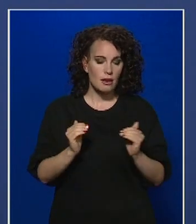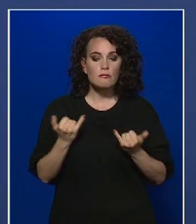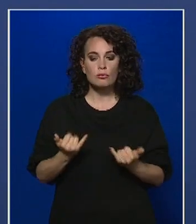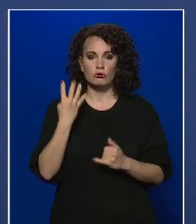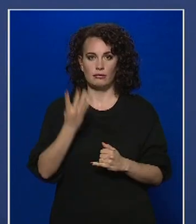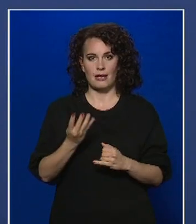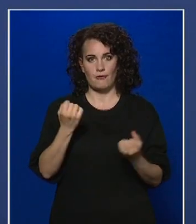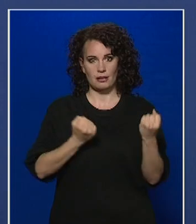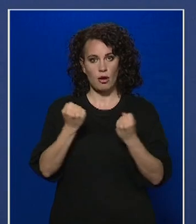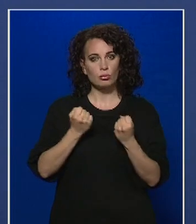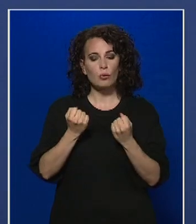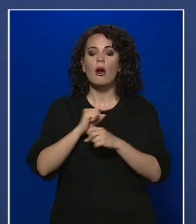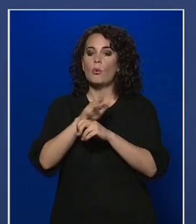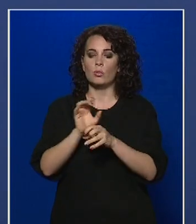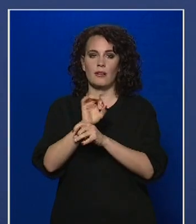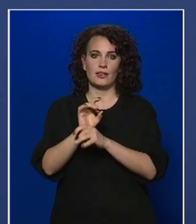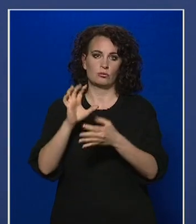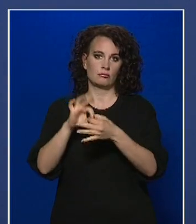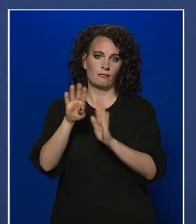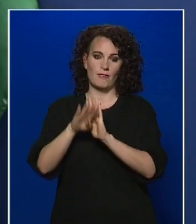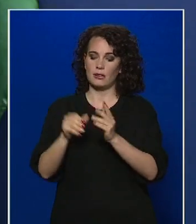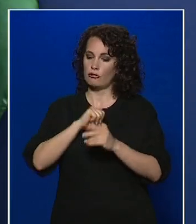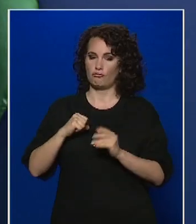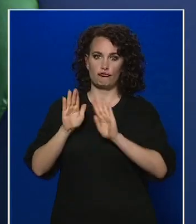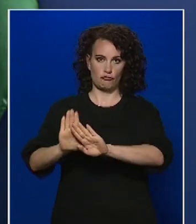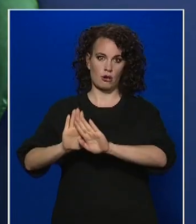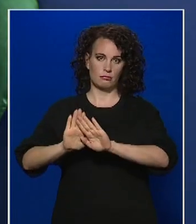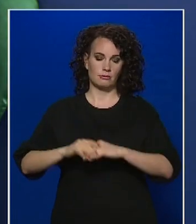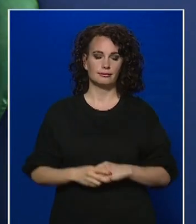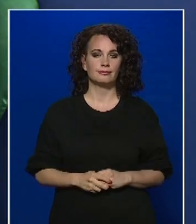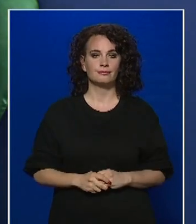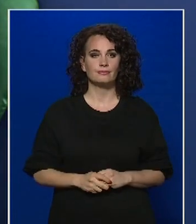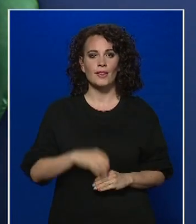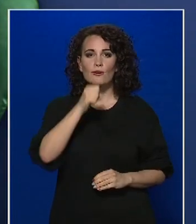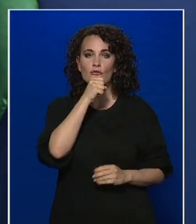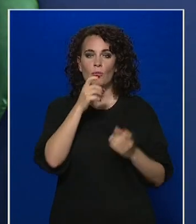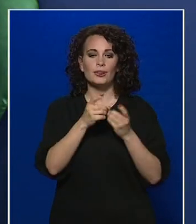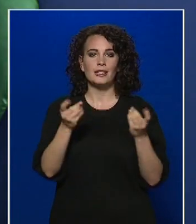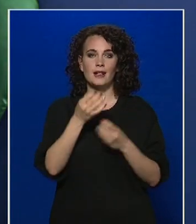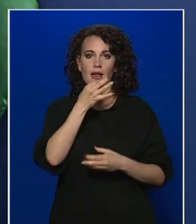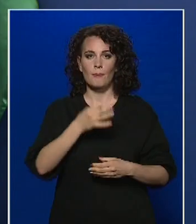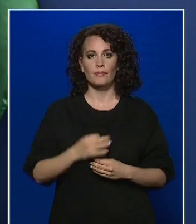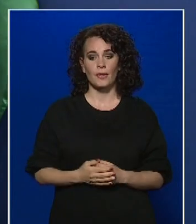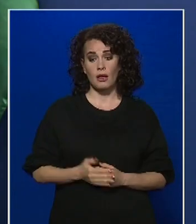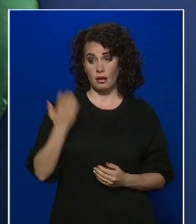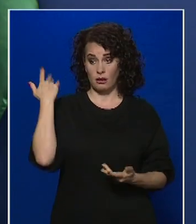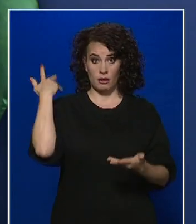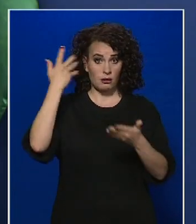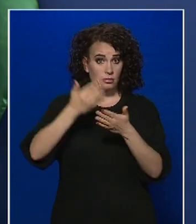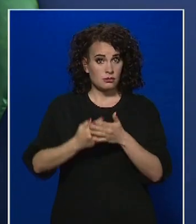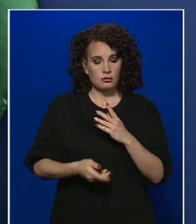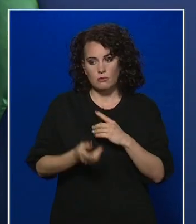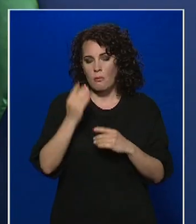minden nap a koronavírussal kapcsolatos feladatokat ellátja. A Somogyi hírlap megkeresése. Minden korábbinál többen voltak a